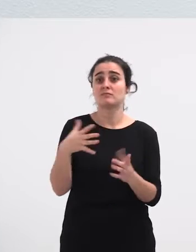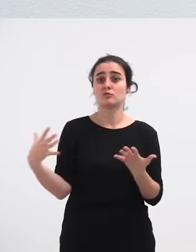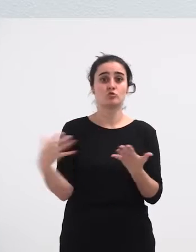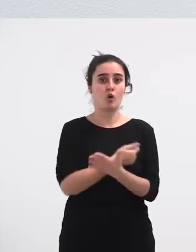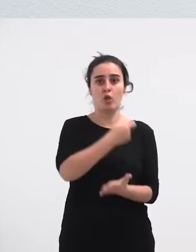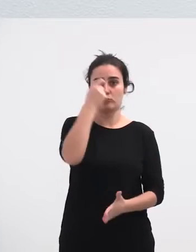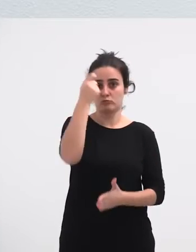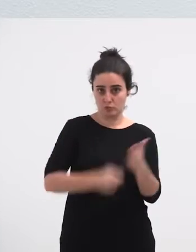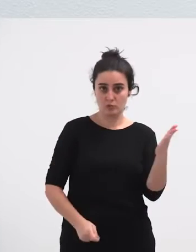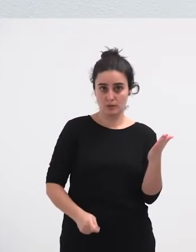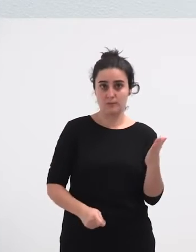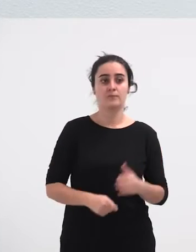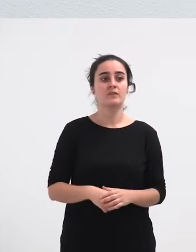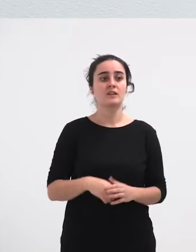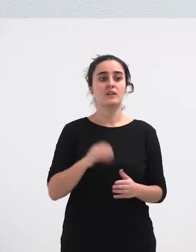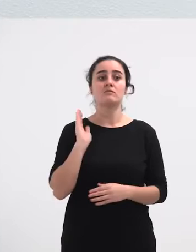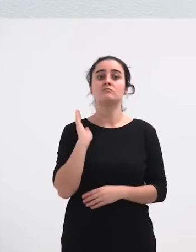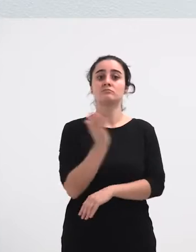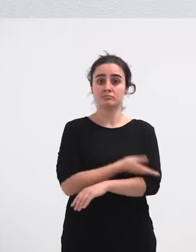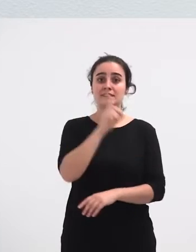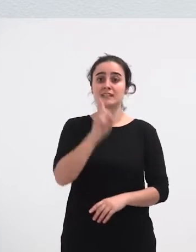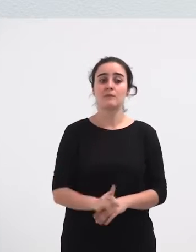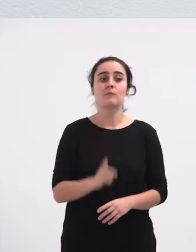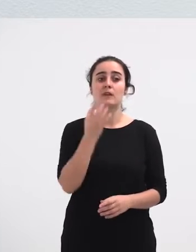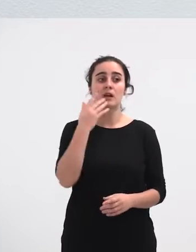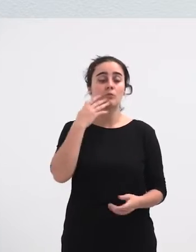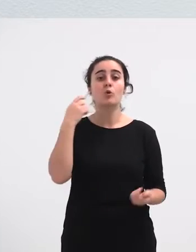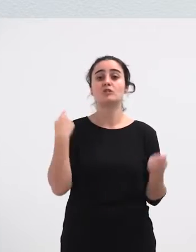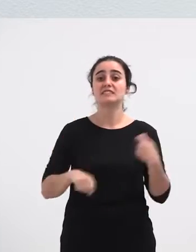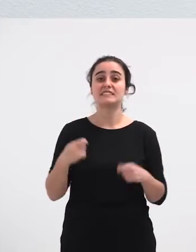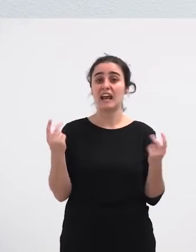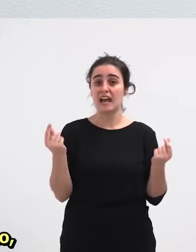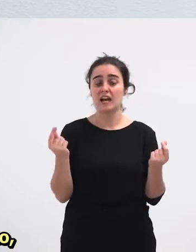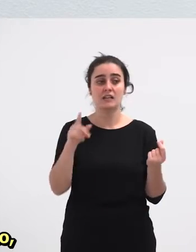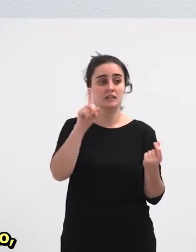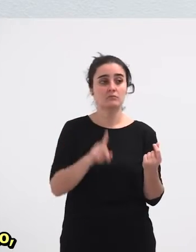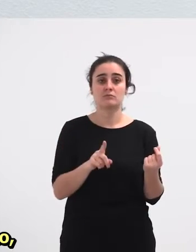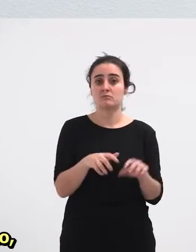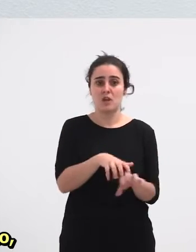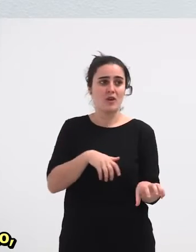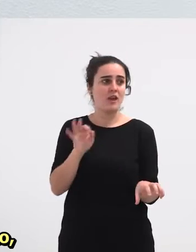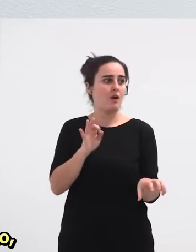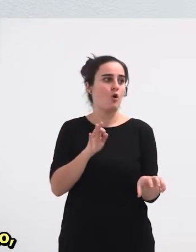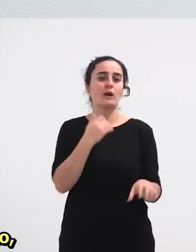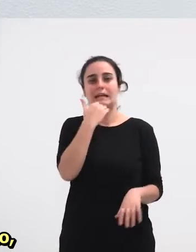ditugulako Txaranga guztia edo ia guztien kanta